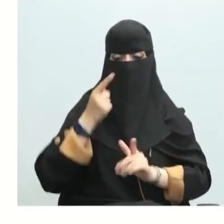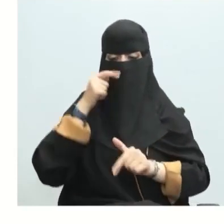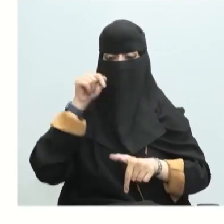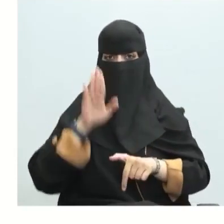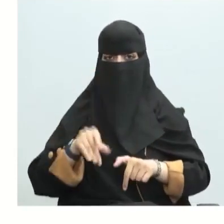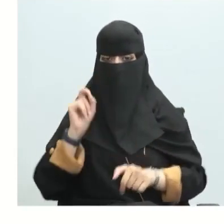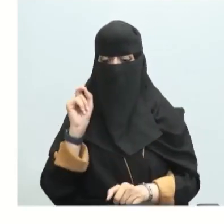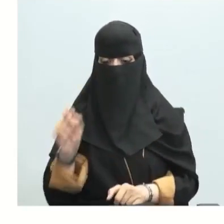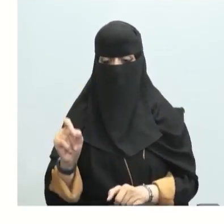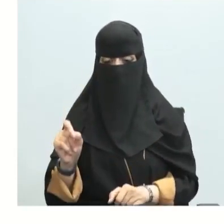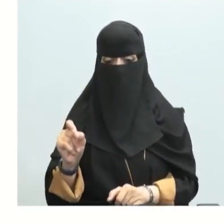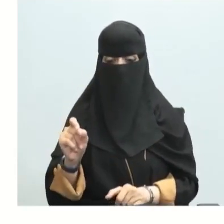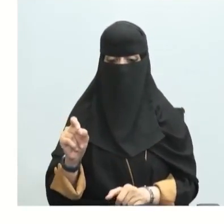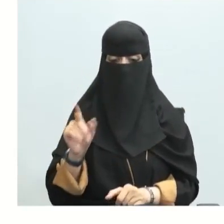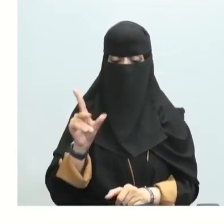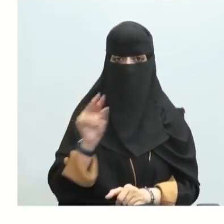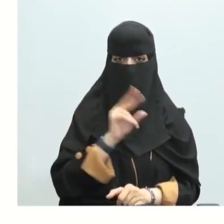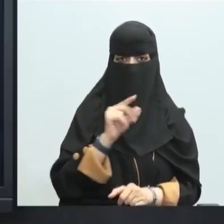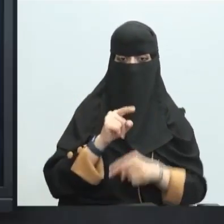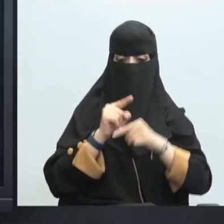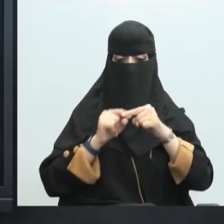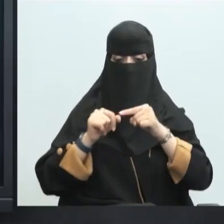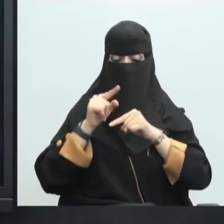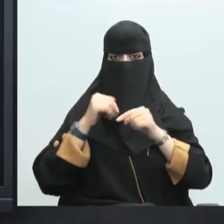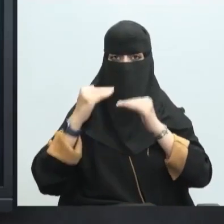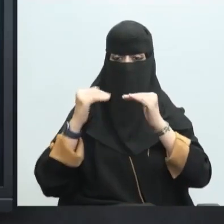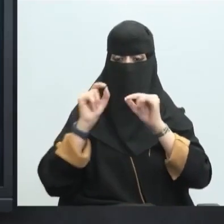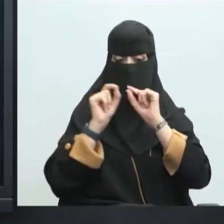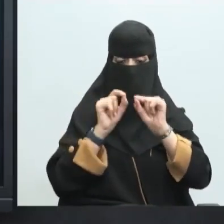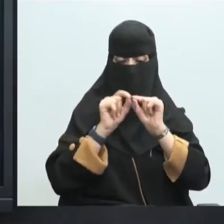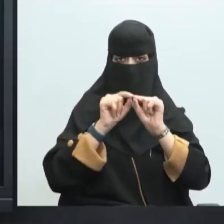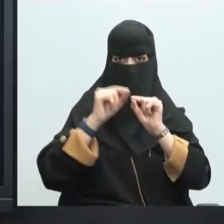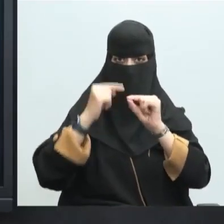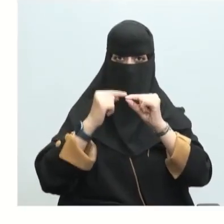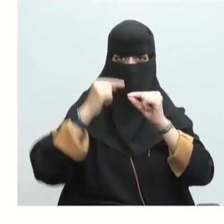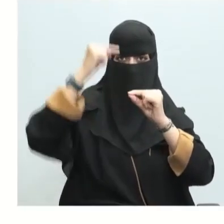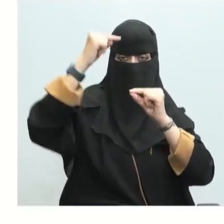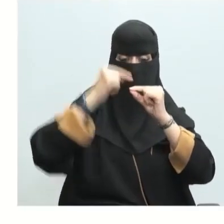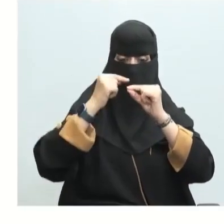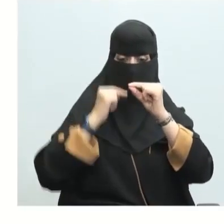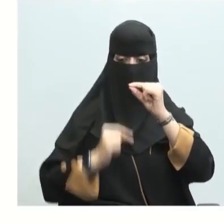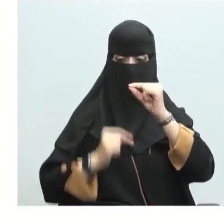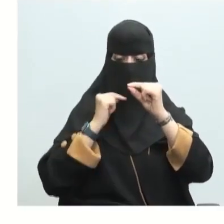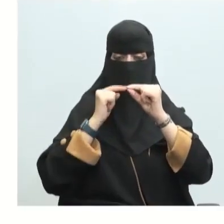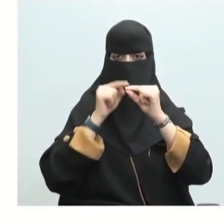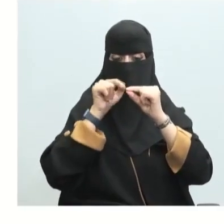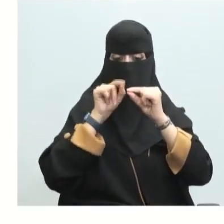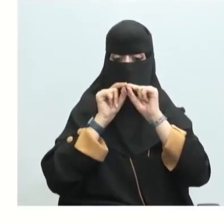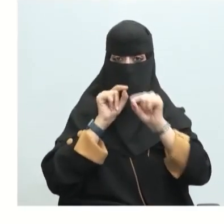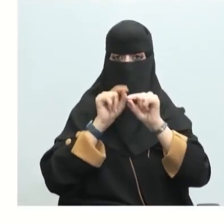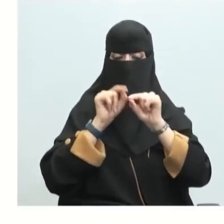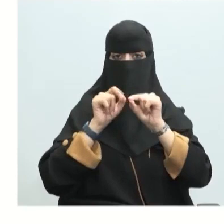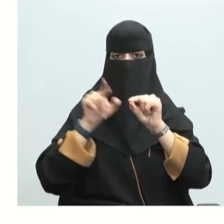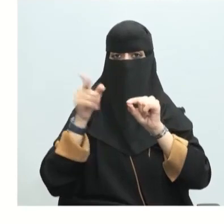القيمة هي صفر إذن هناك قيم فوق الصفر وهناك قيم تحت الصفر هذا الصفر يشبه